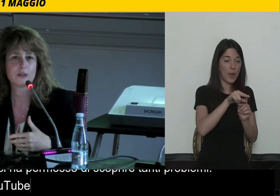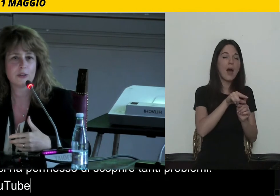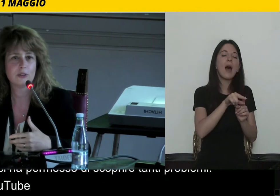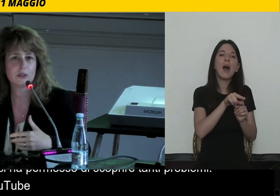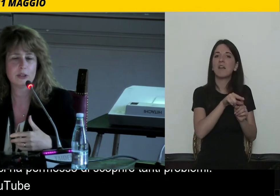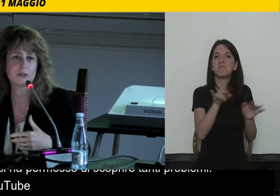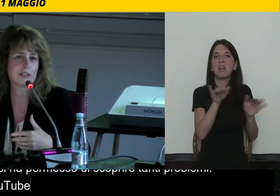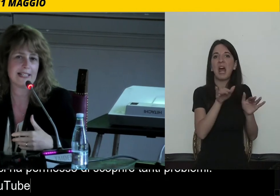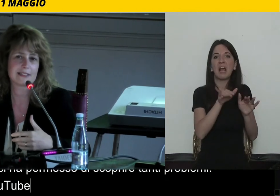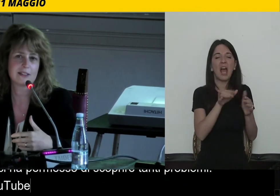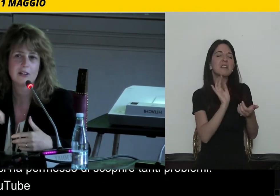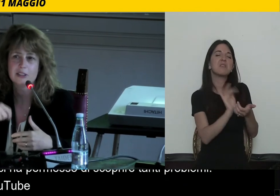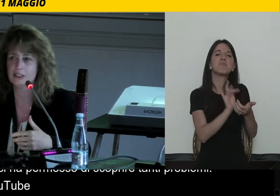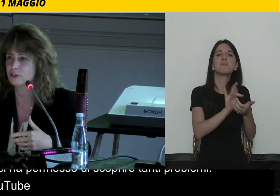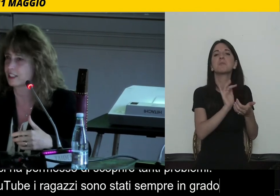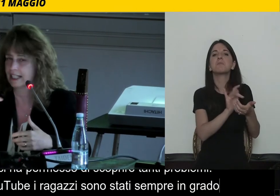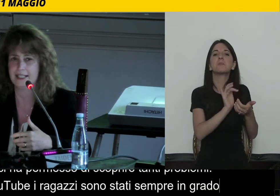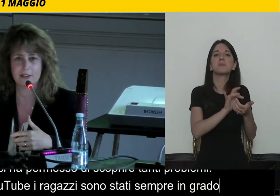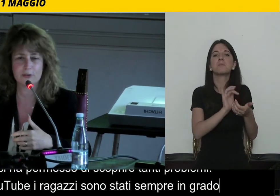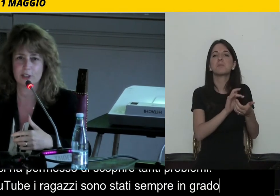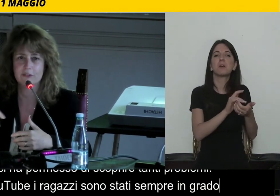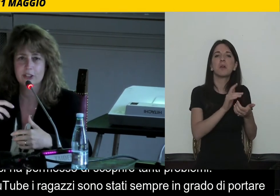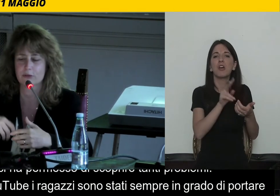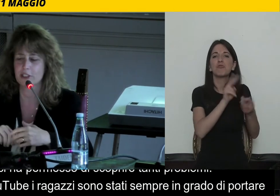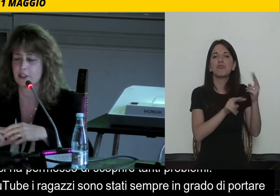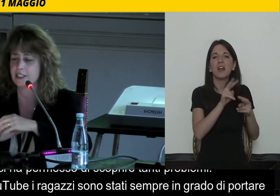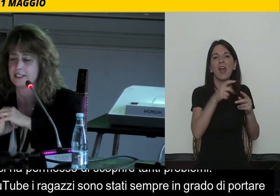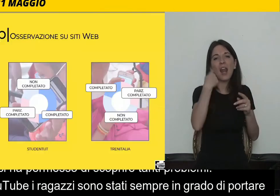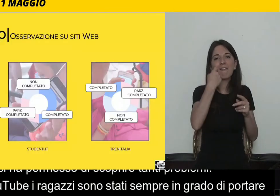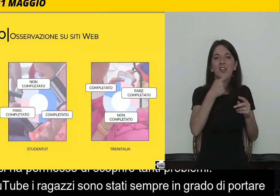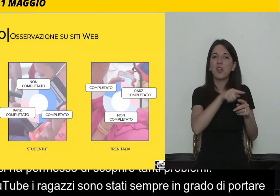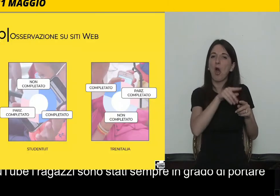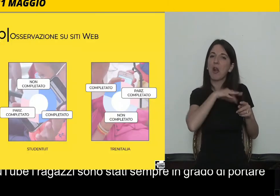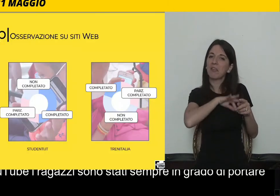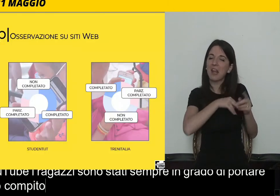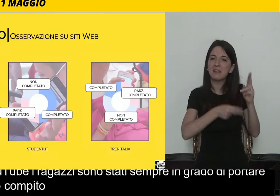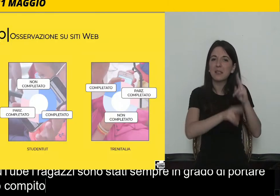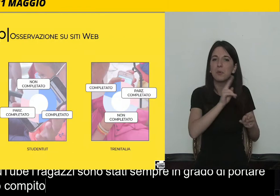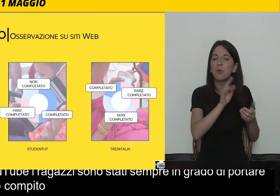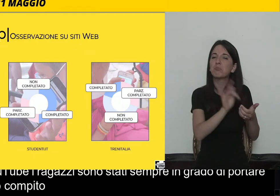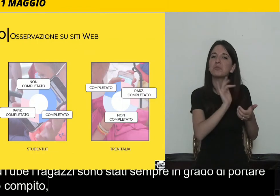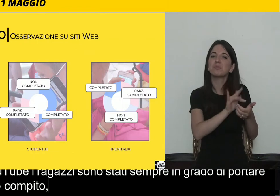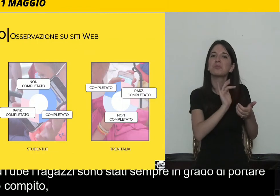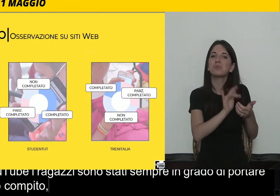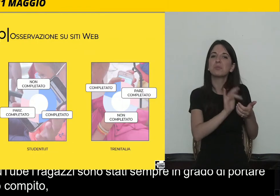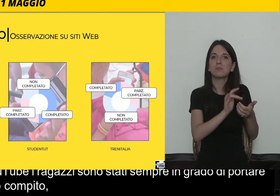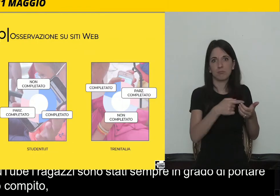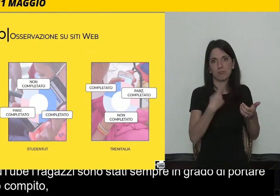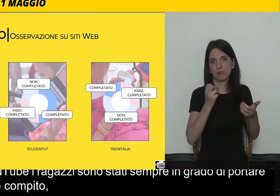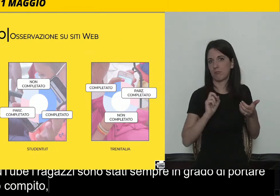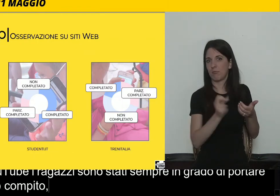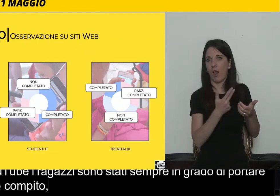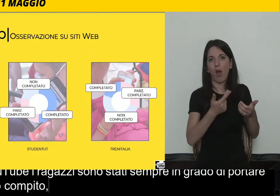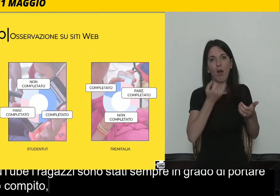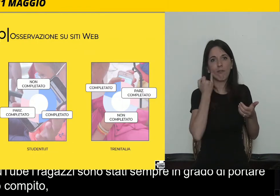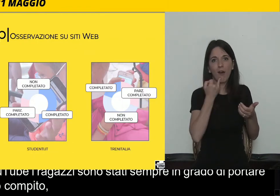i loro task, di cercare, non so, i video a cui erano interessati. Ecco, già quando l